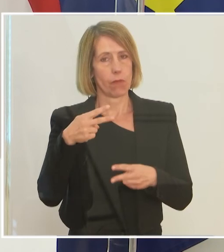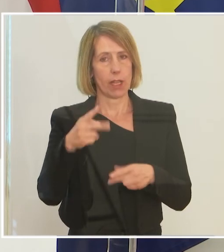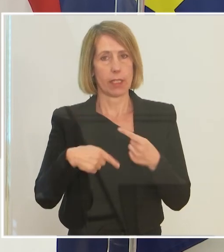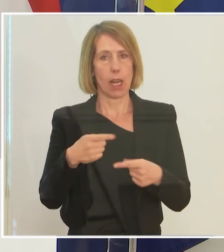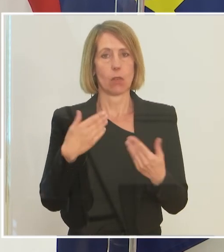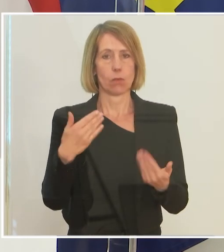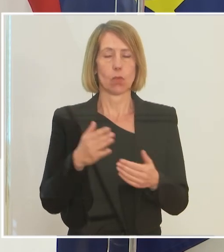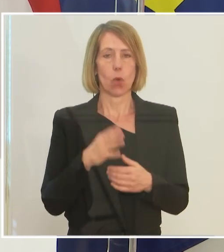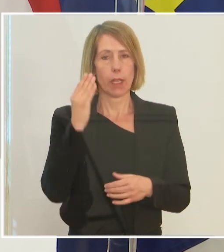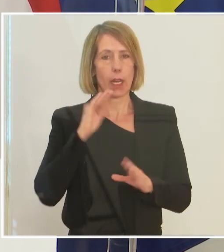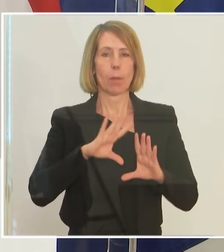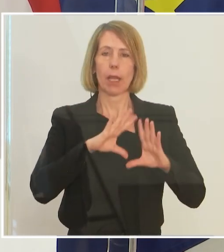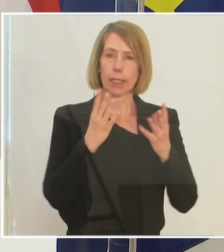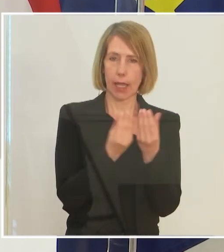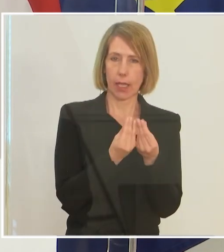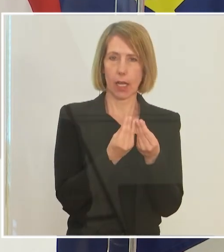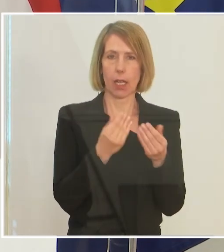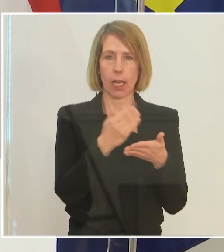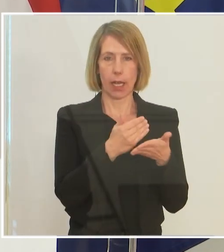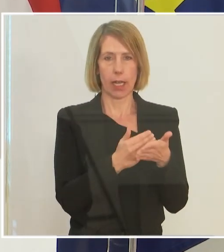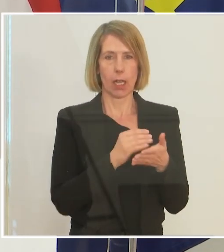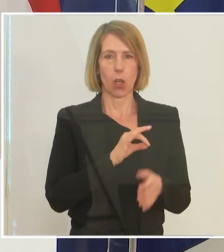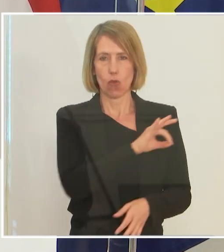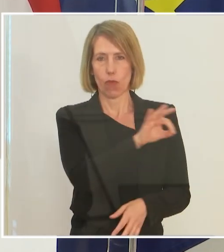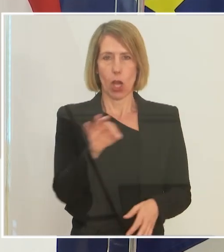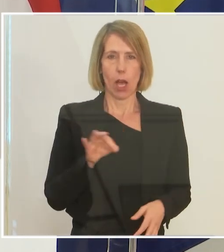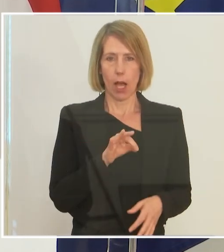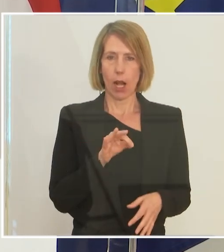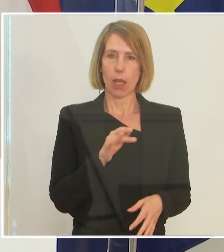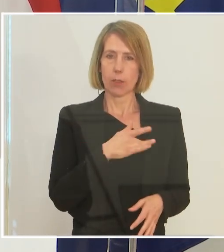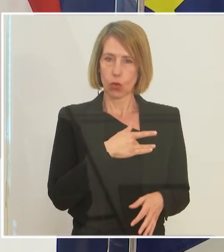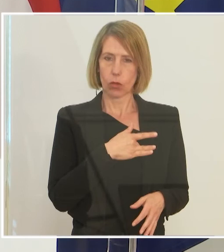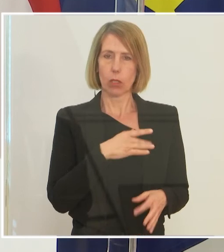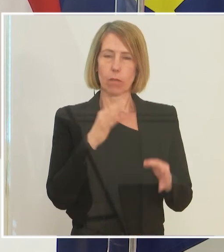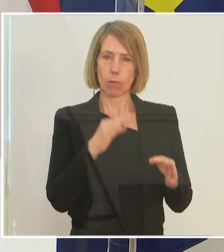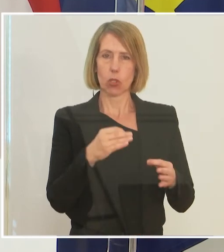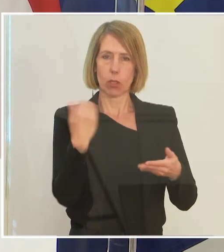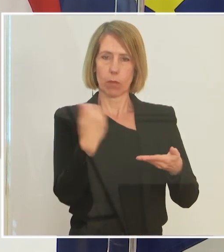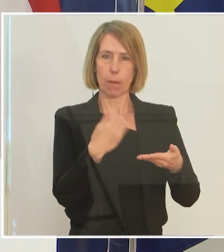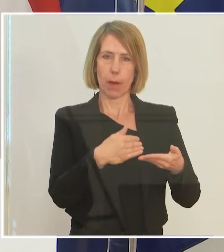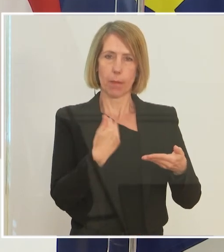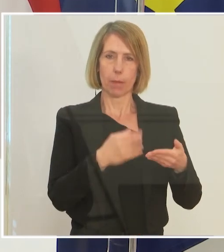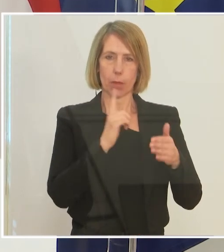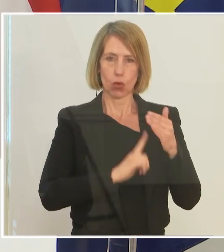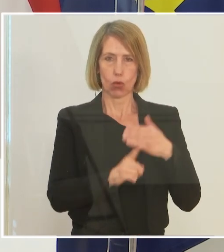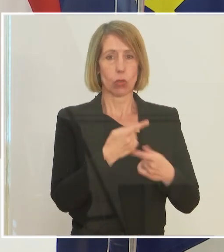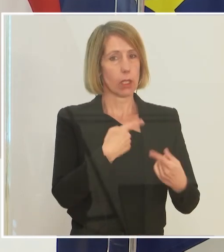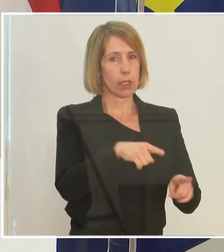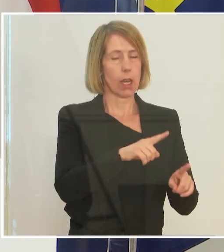wird eine generelle Regelung geben müssen, die auch dann für alle zutrifft und wo es gewisse Parameter gibt, die den Zutritt erlaubt und dann wird es